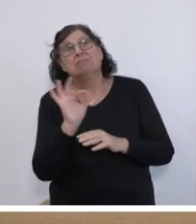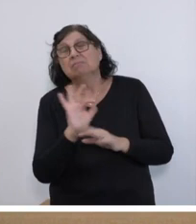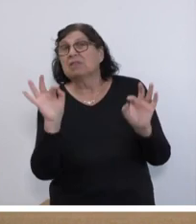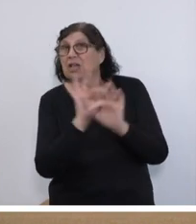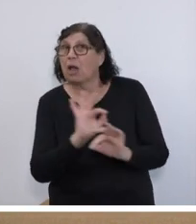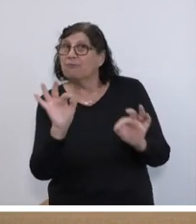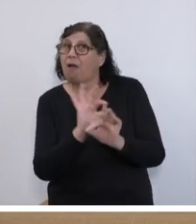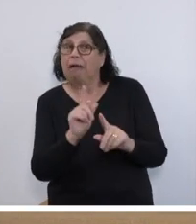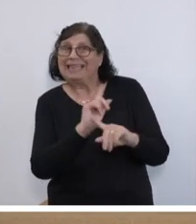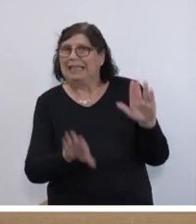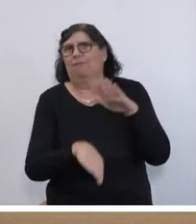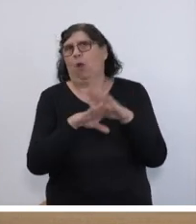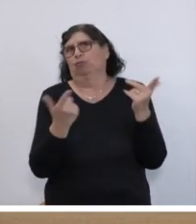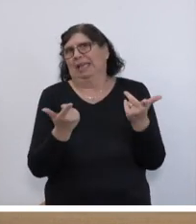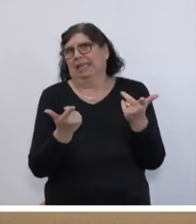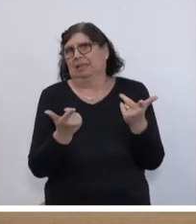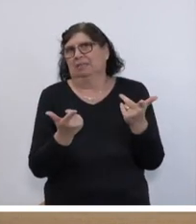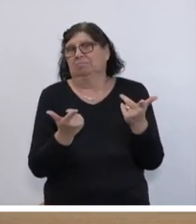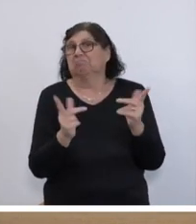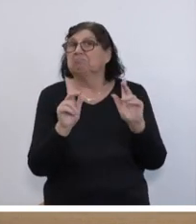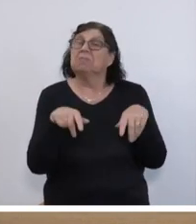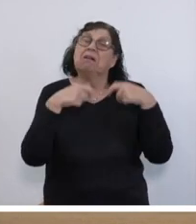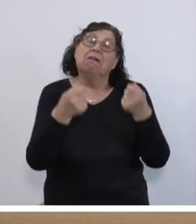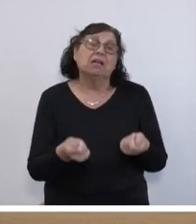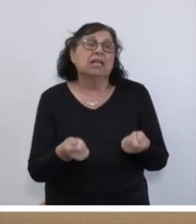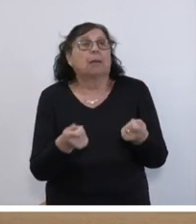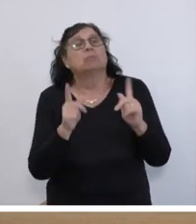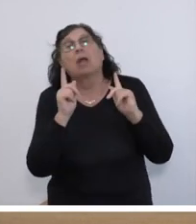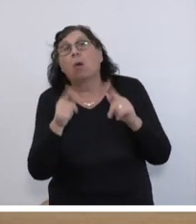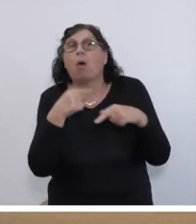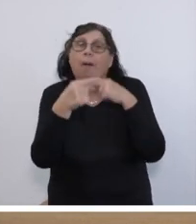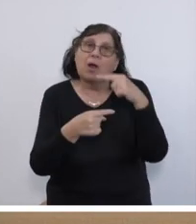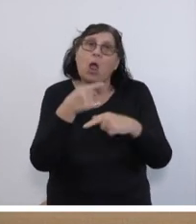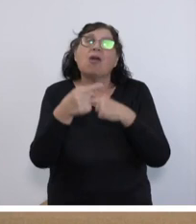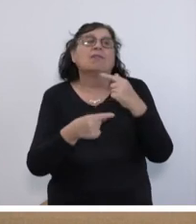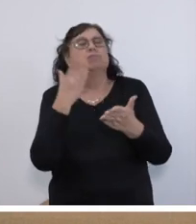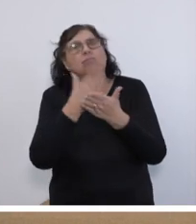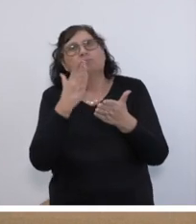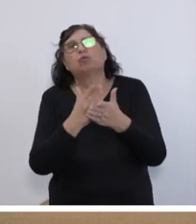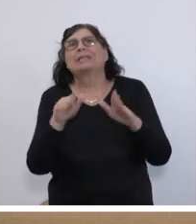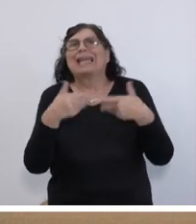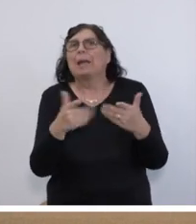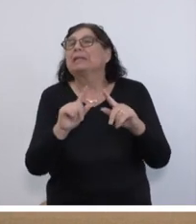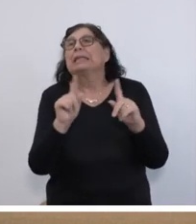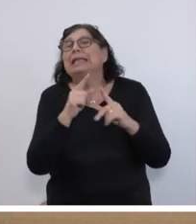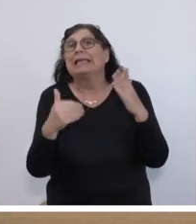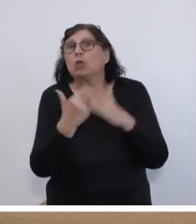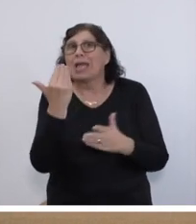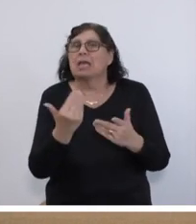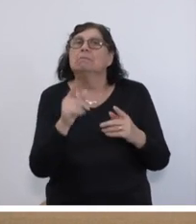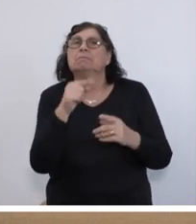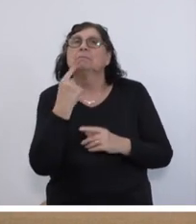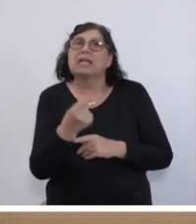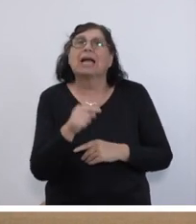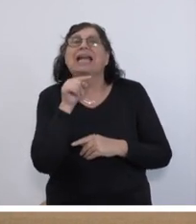ist nicht ganz vollständig. Vollständig. Das heißt also, dann gibt es natürlich auch Prozesse, und die hat es ja schon gegeben, das ist ja nichts Neues, dass dann gesagt